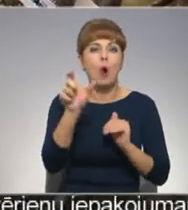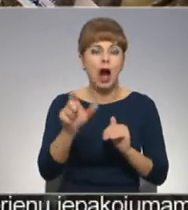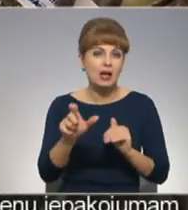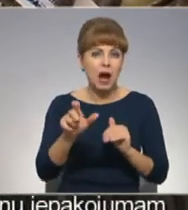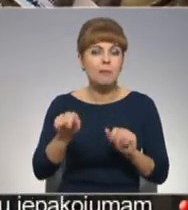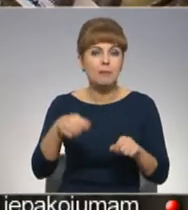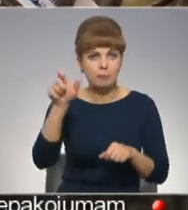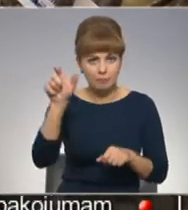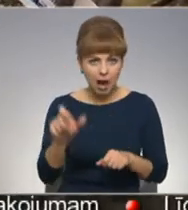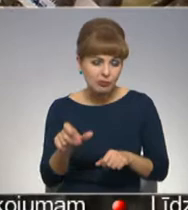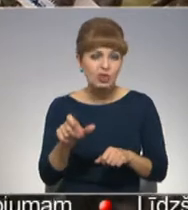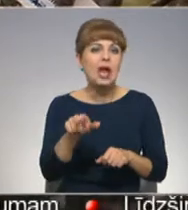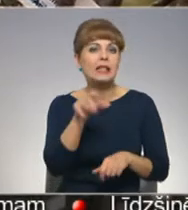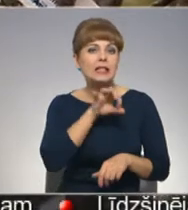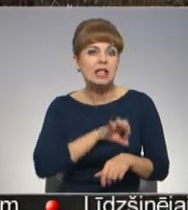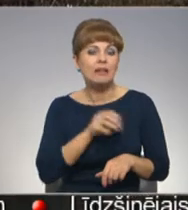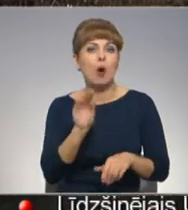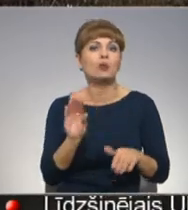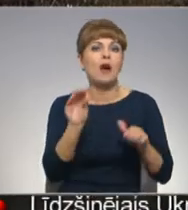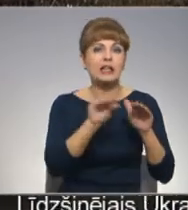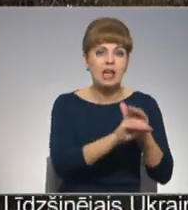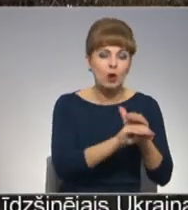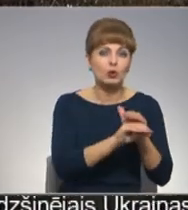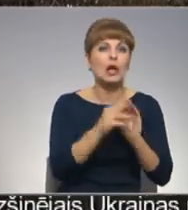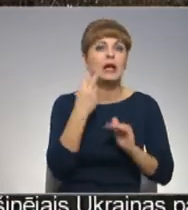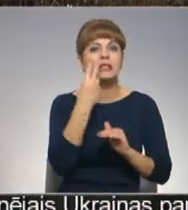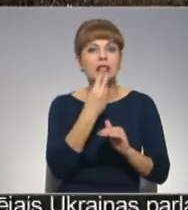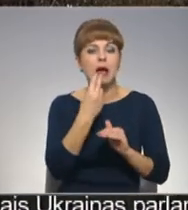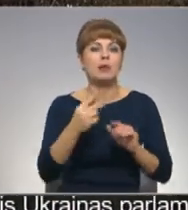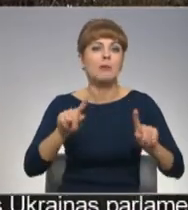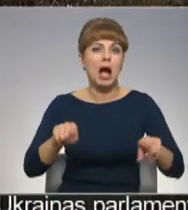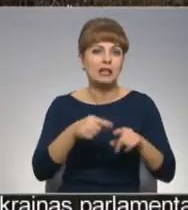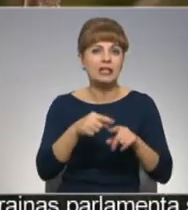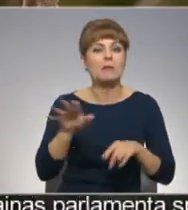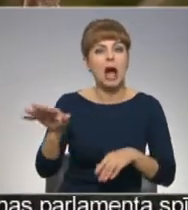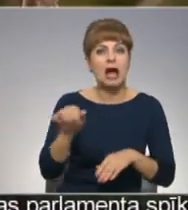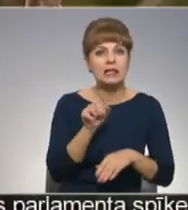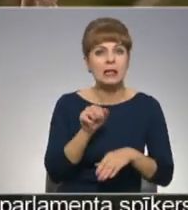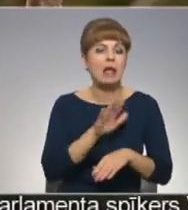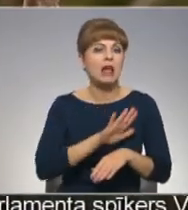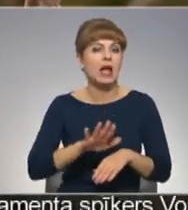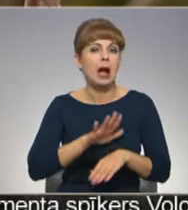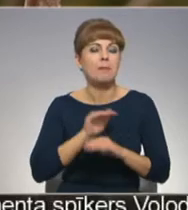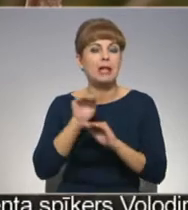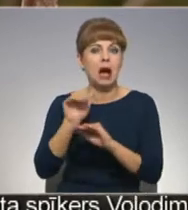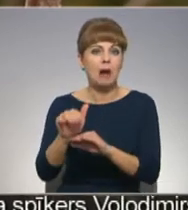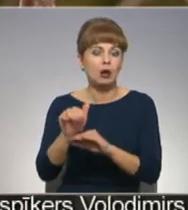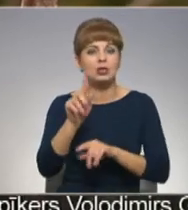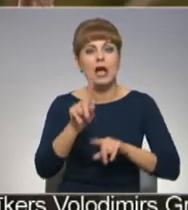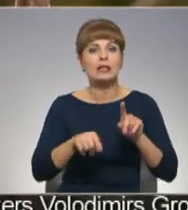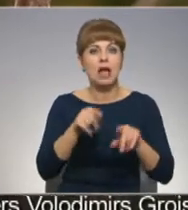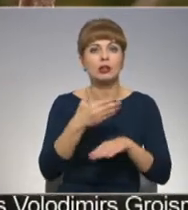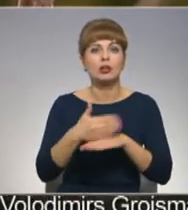izdevīgākiem nosacījumiem var gan naudu noguldīt, gan arī saimniecības attīstībai to aizņemties. Nekā tas ir bankās, kas neradi